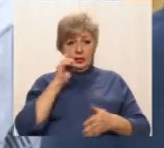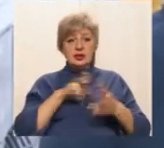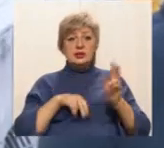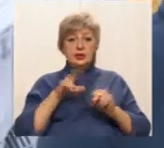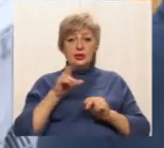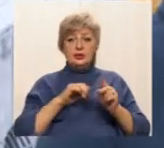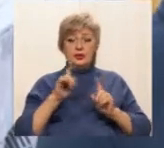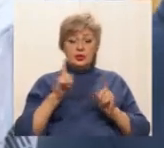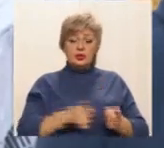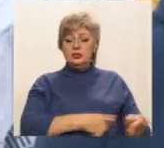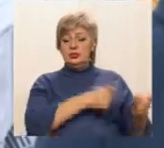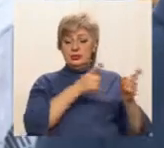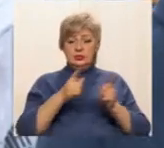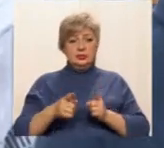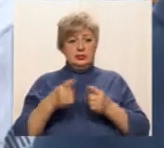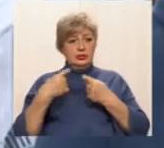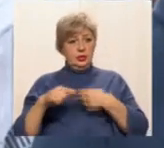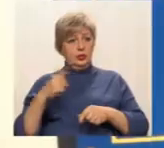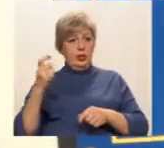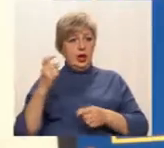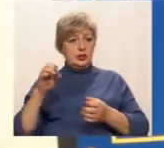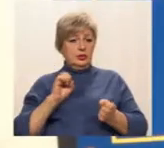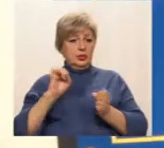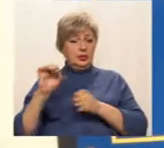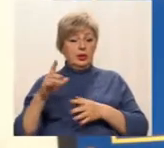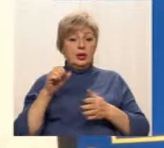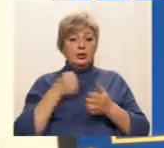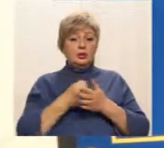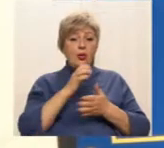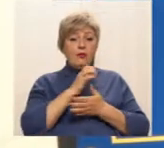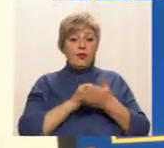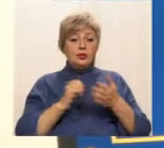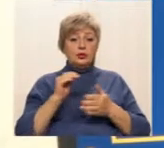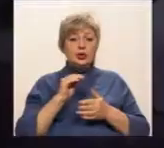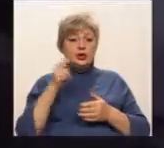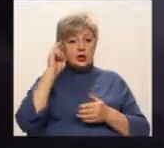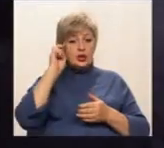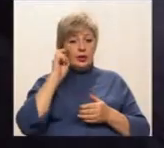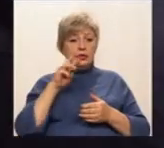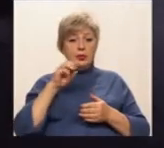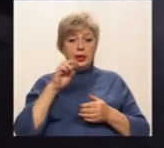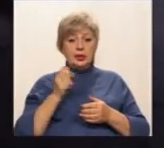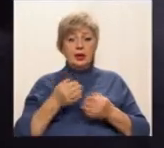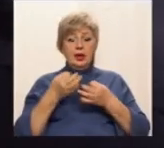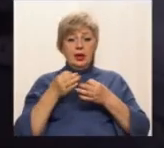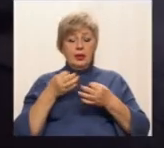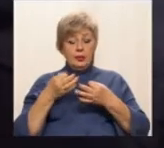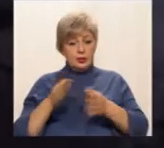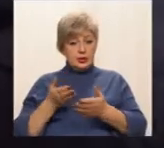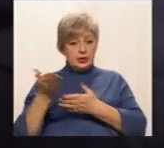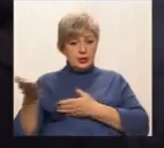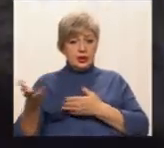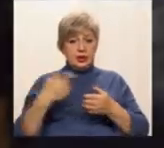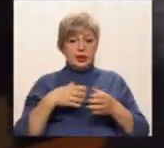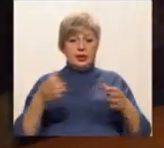балансу одного балансоутримувача на баланс іншого. До фонду державного майна пустили ініціативну групу і юриста мешканців